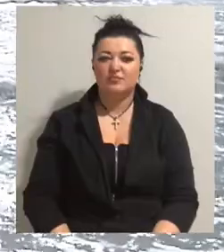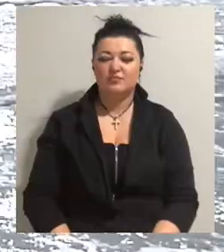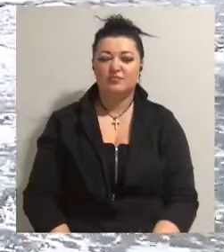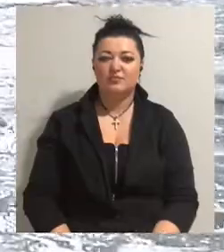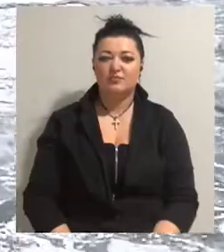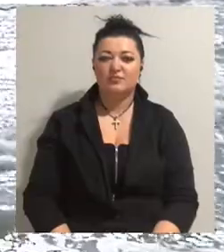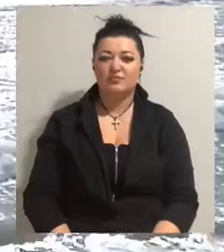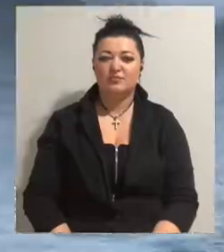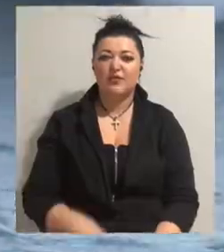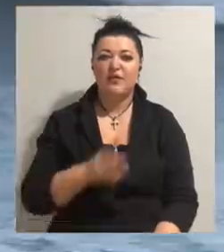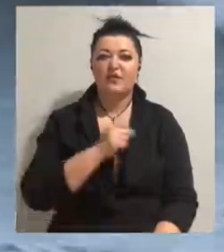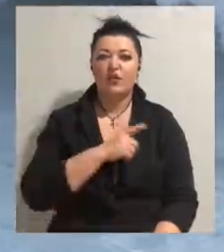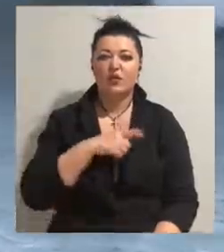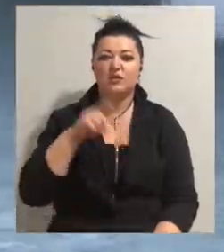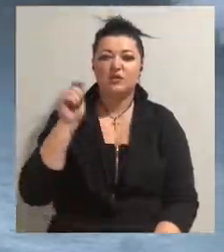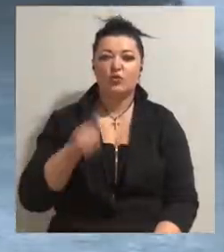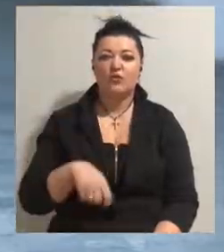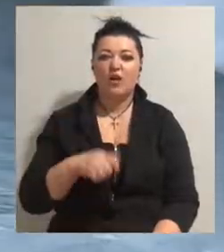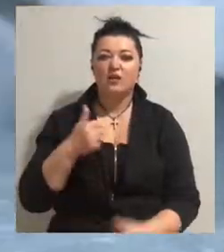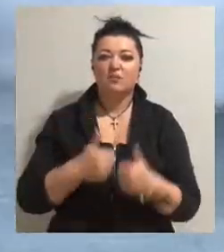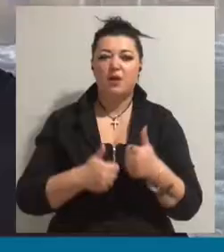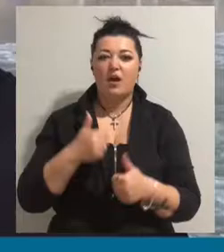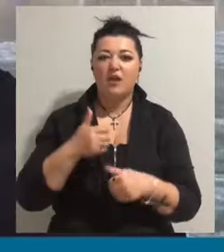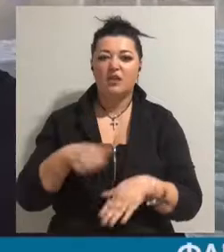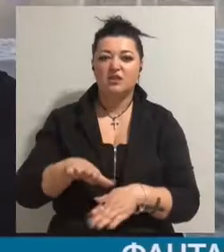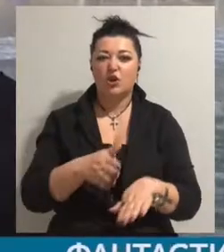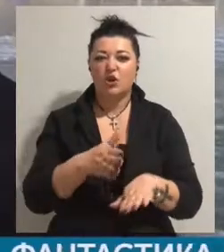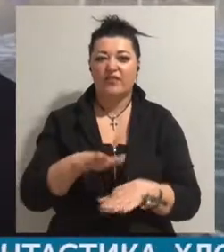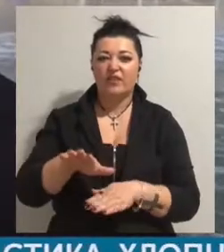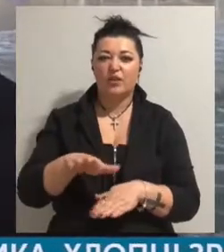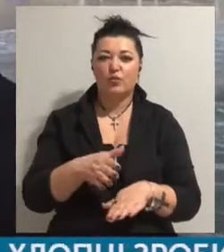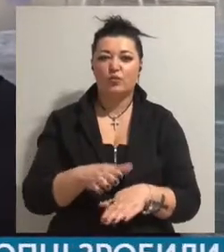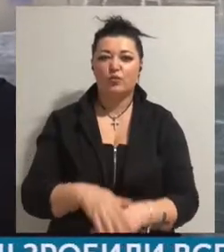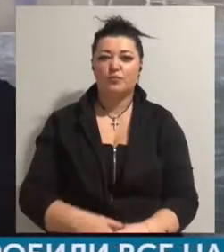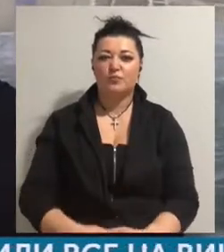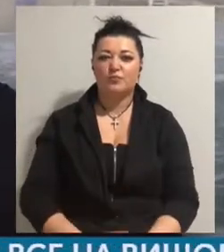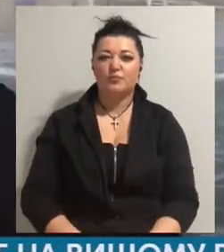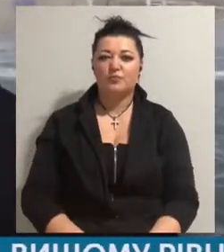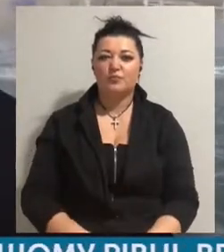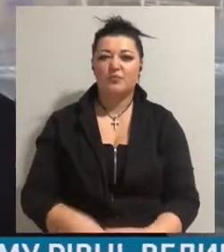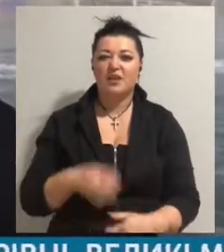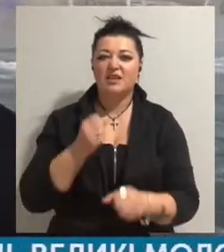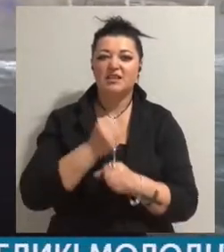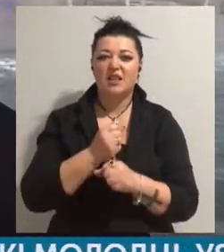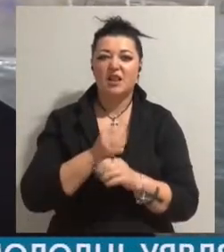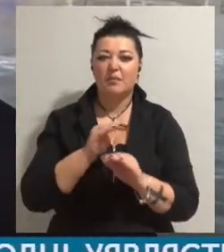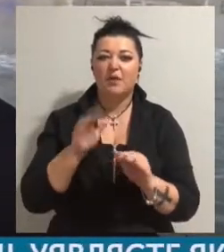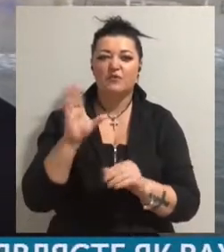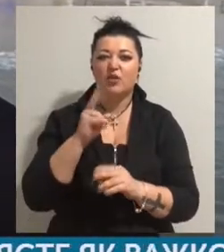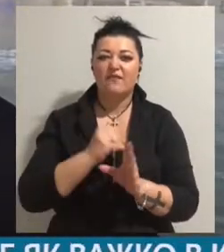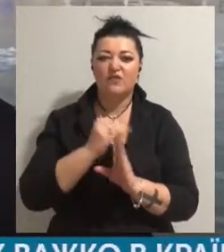В Одесі стартували змагання з серфінгу. Фантастика, хлопці зробили все на вищому рівні, великі молодці.